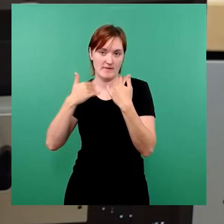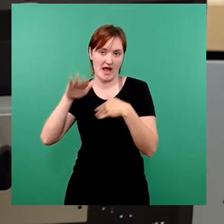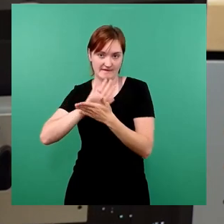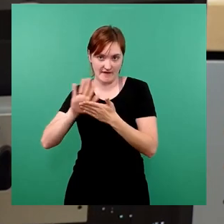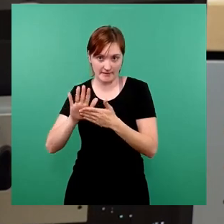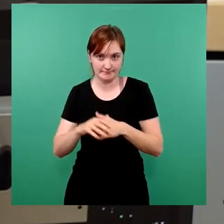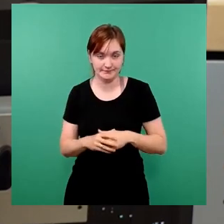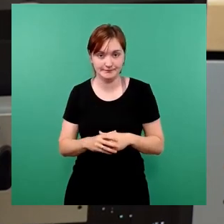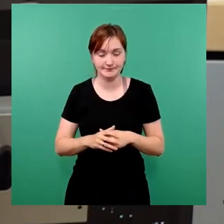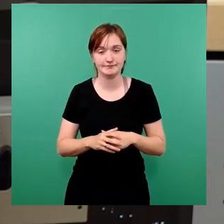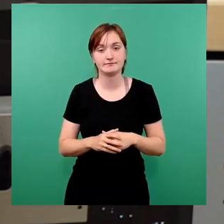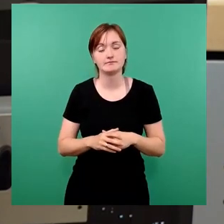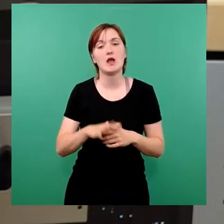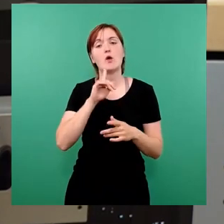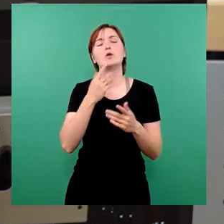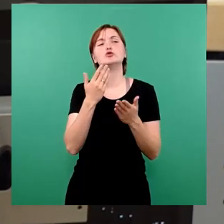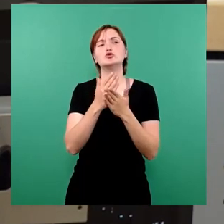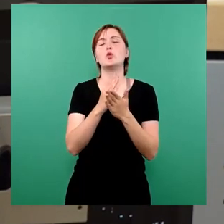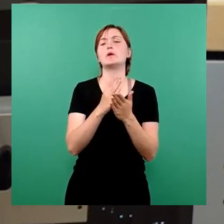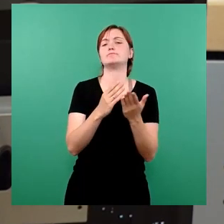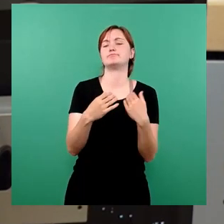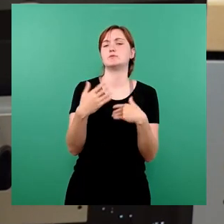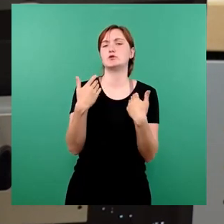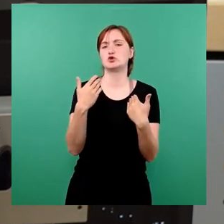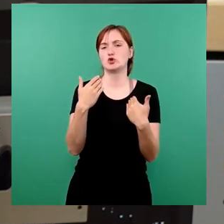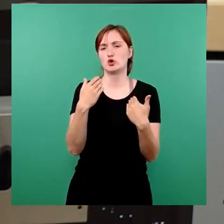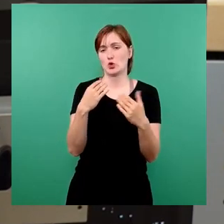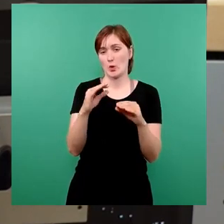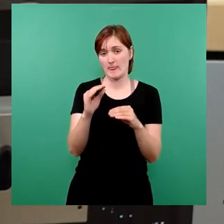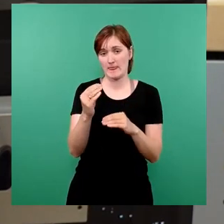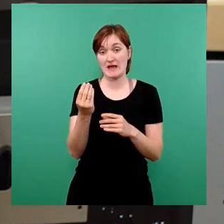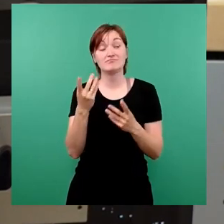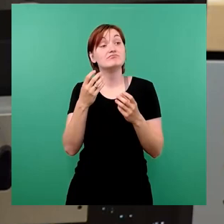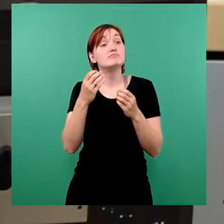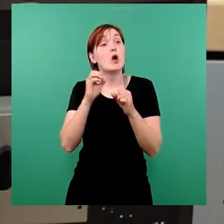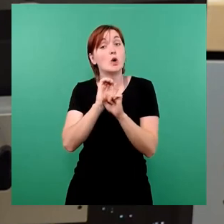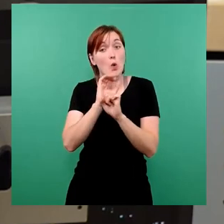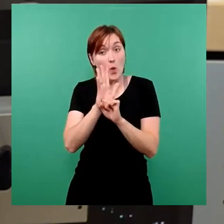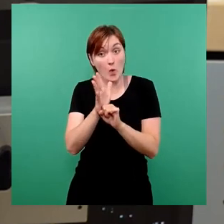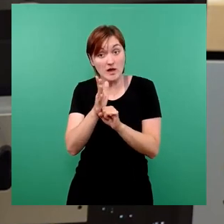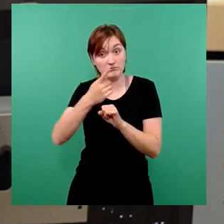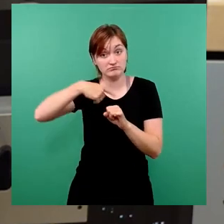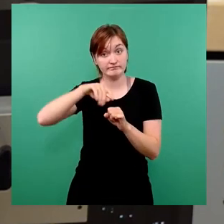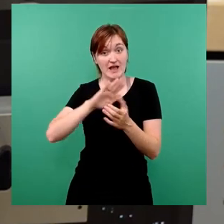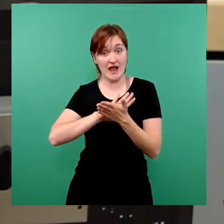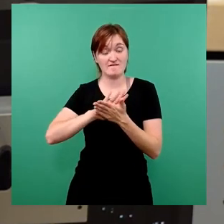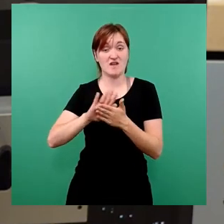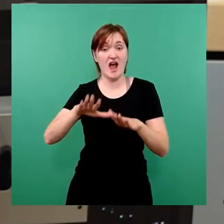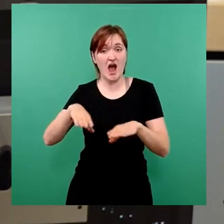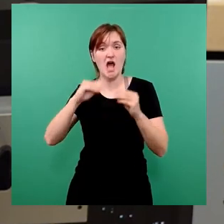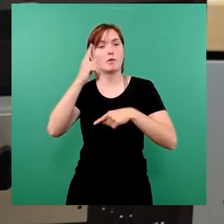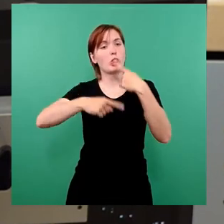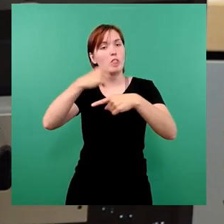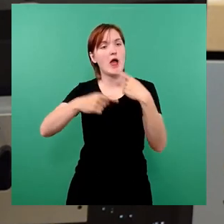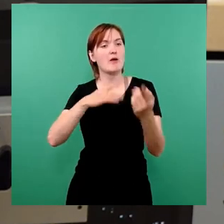anderer Stelle wurde angemahnt, wir haben nach Corona einfach wieder angefangen und wir haben auch einfach so weitergemacht. Doch hat